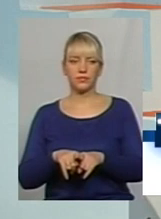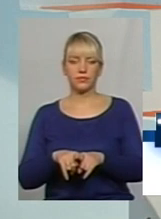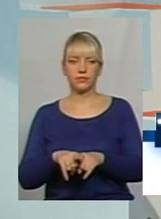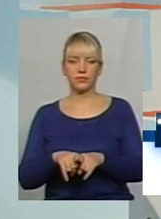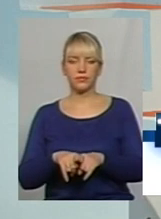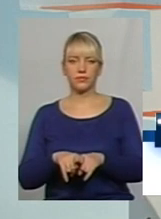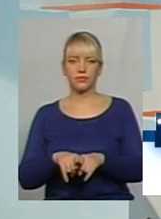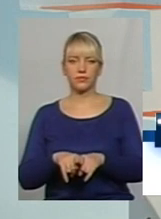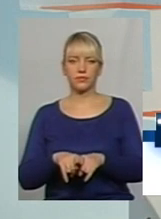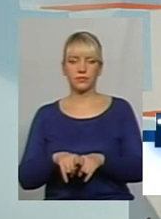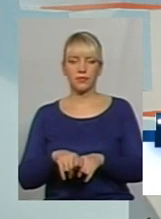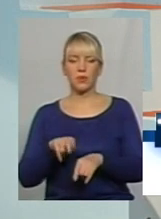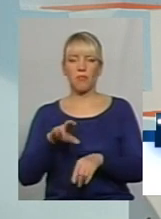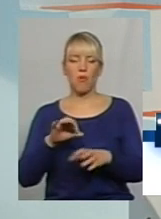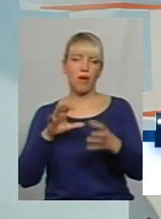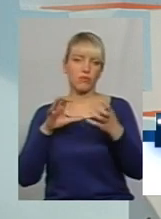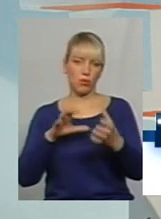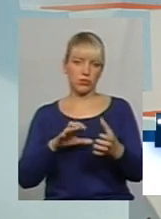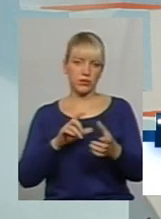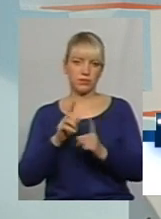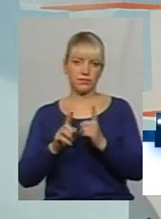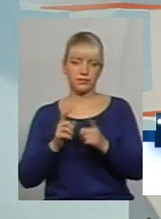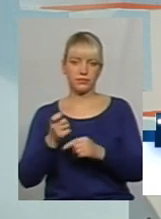пройшло і по автобусних маршрутах.